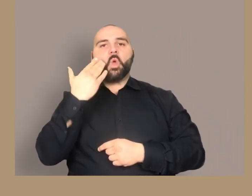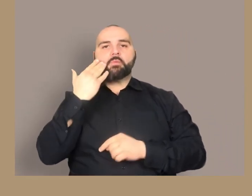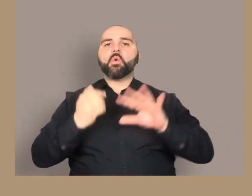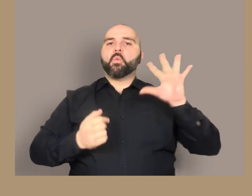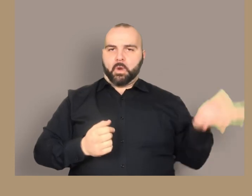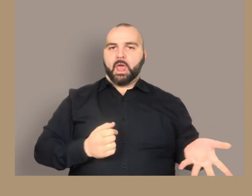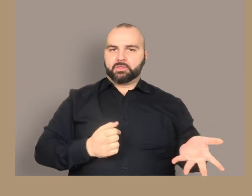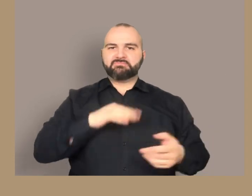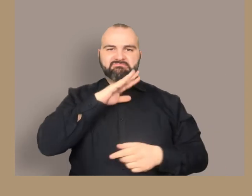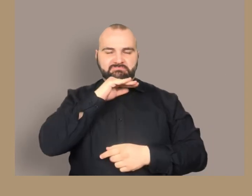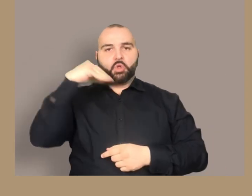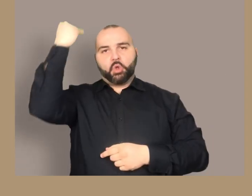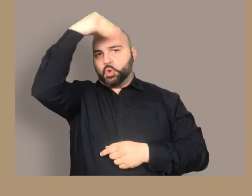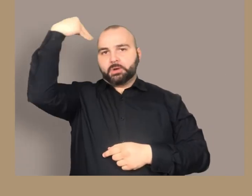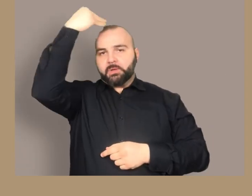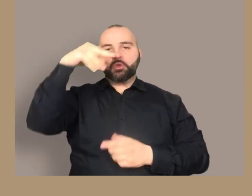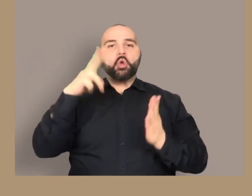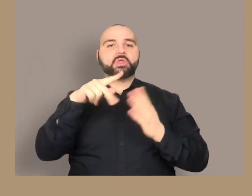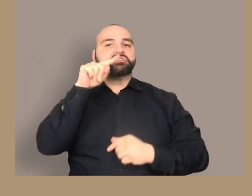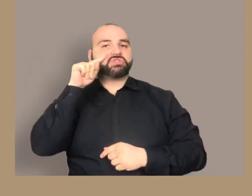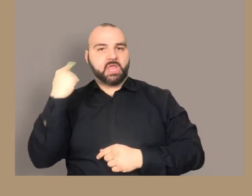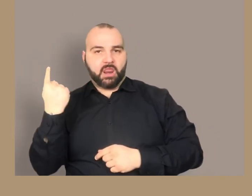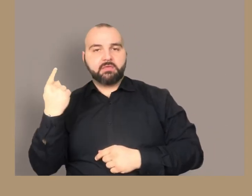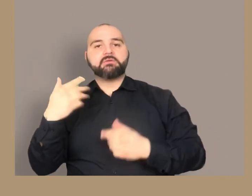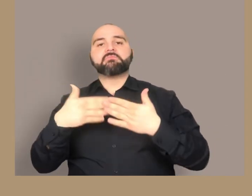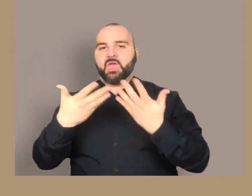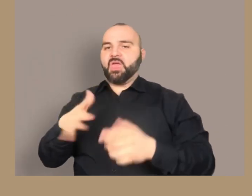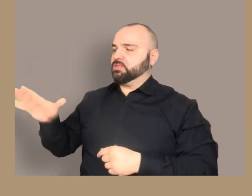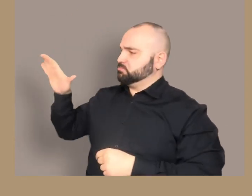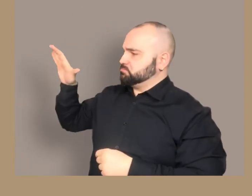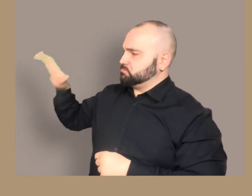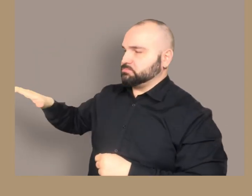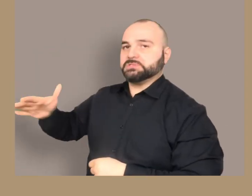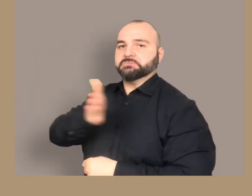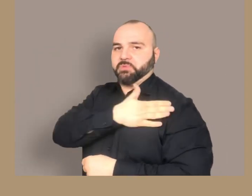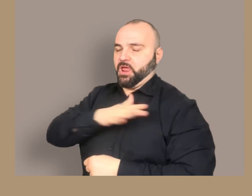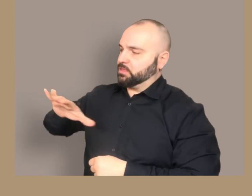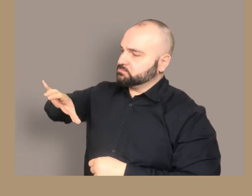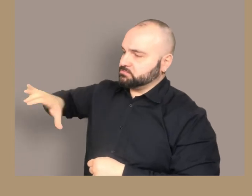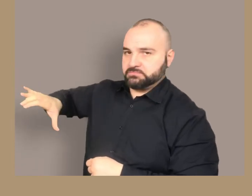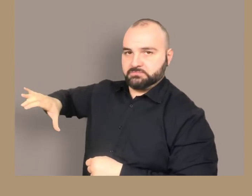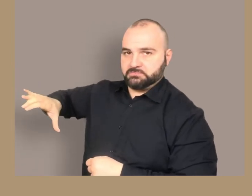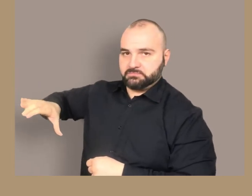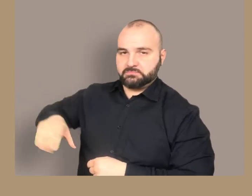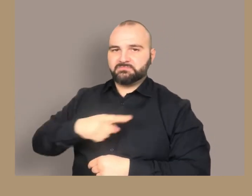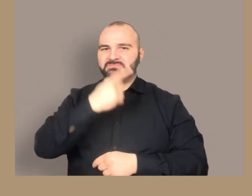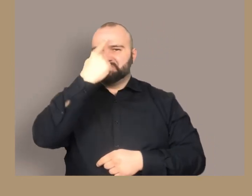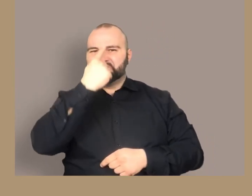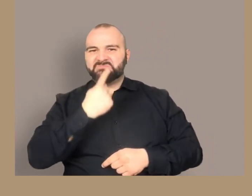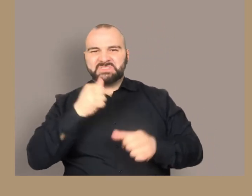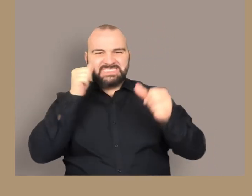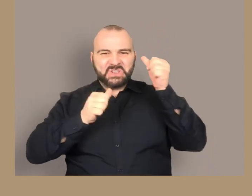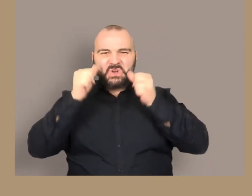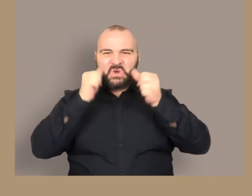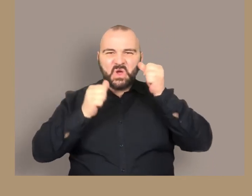conturbante giallo, poggia la mano sulla spalla sinistra di Cristo. Il viso è cosparso di rughe,